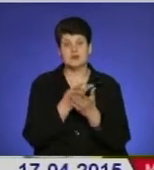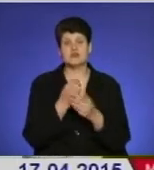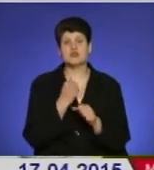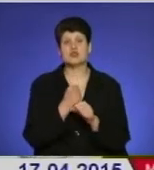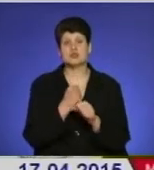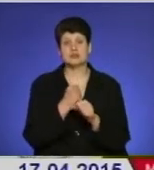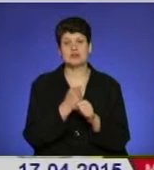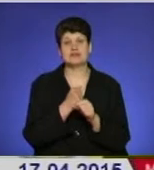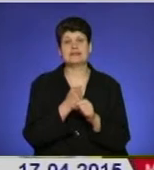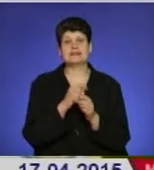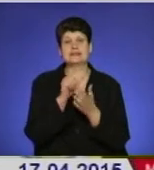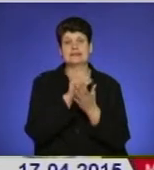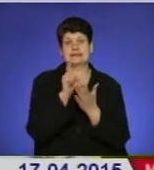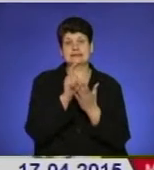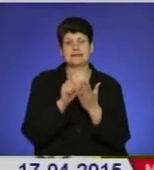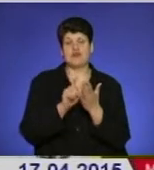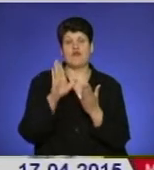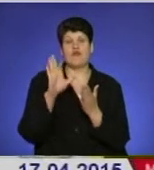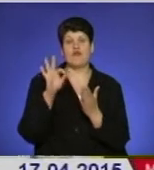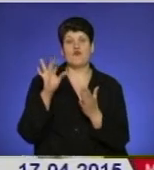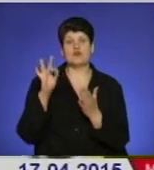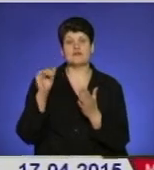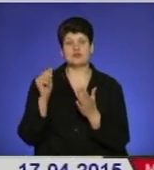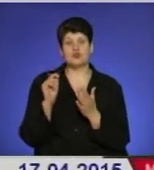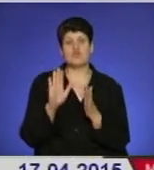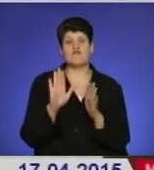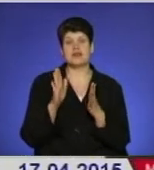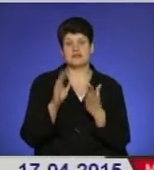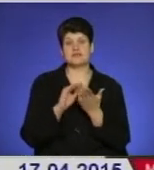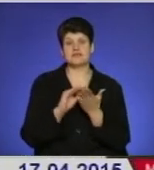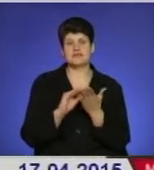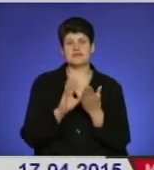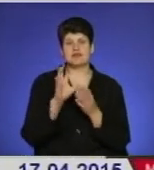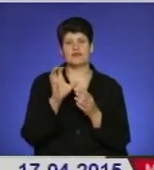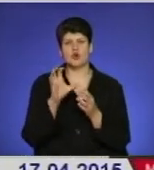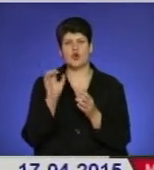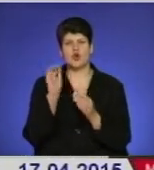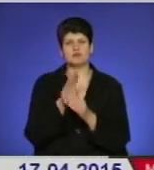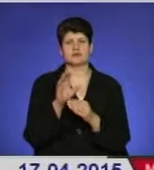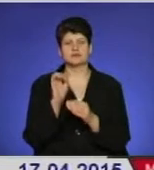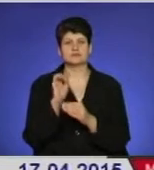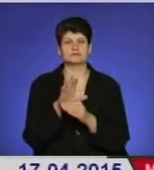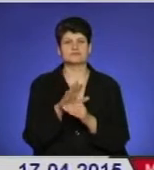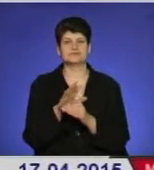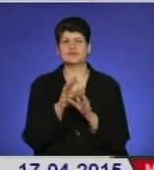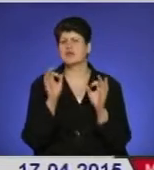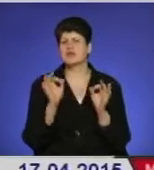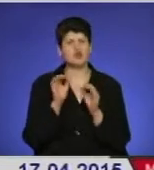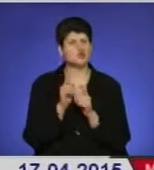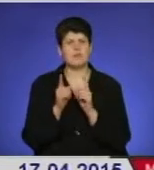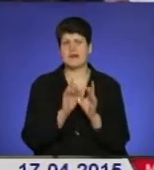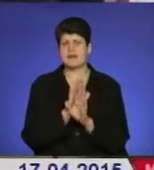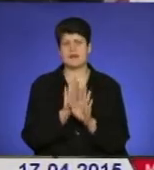в текстовому, в ордівському варіанті, складеннями фотографій, повністю нічого ми не